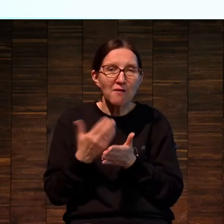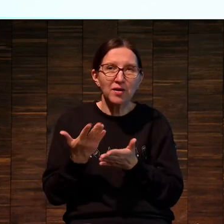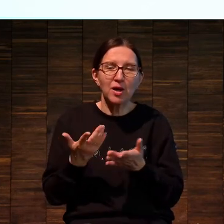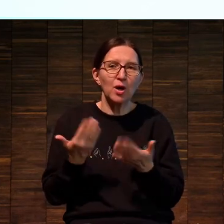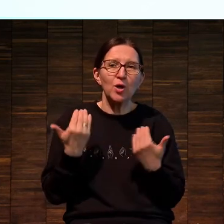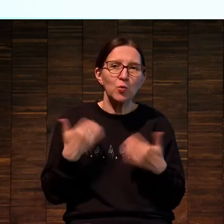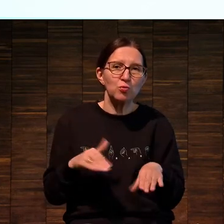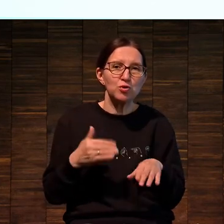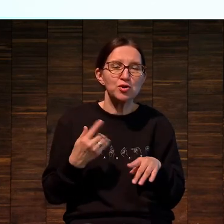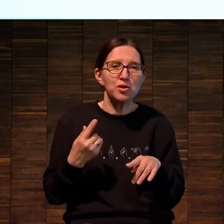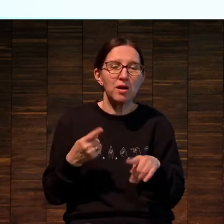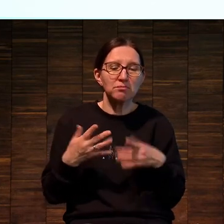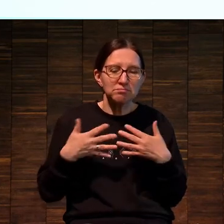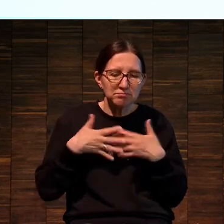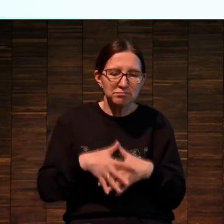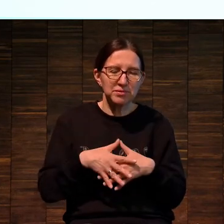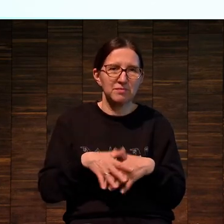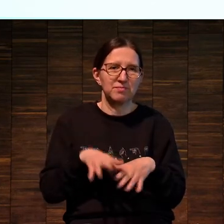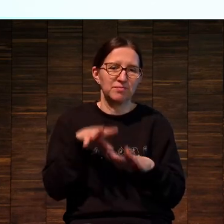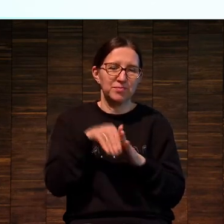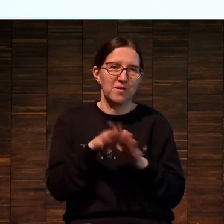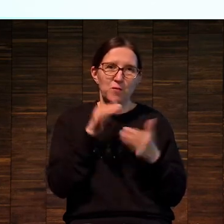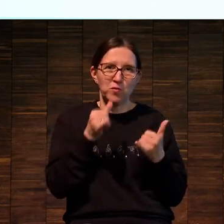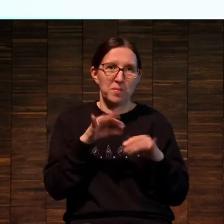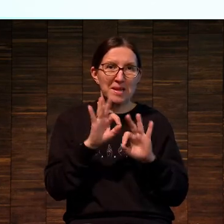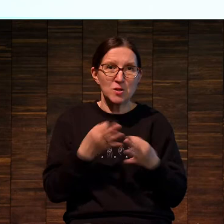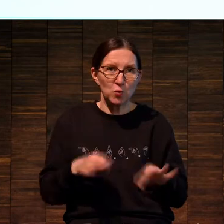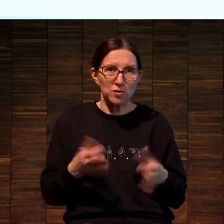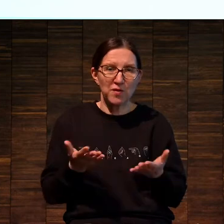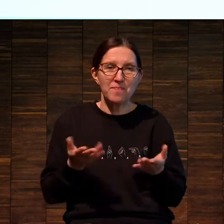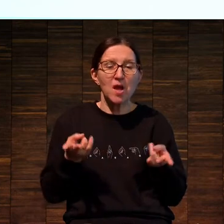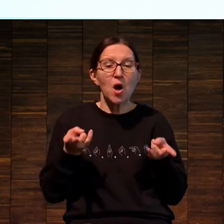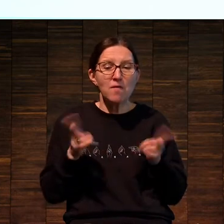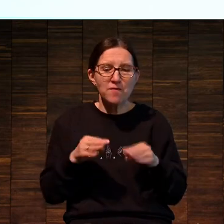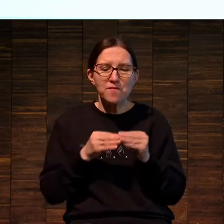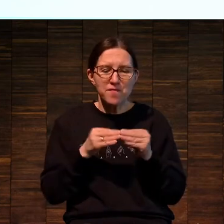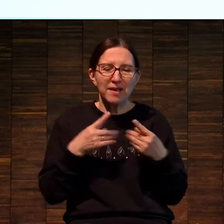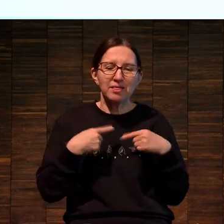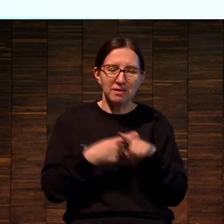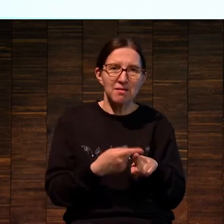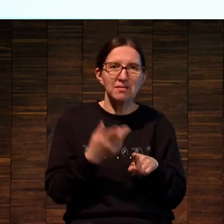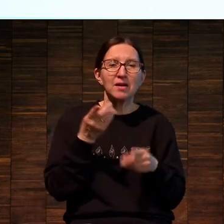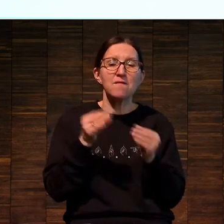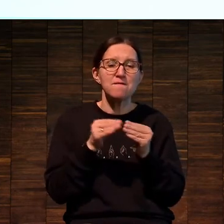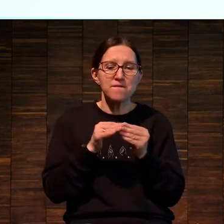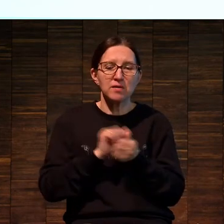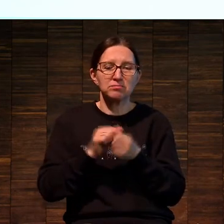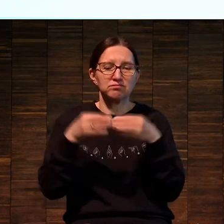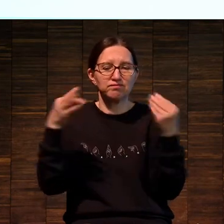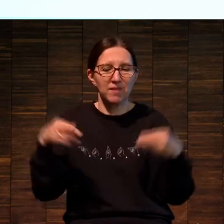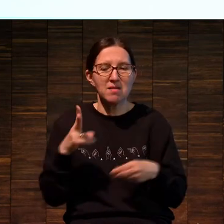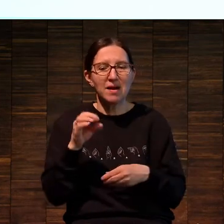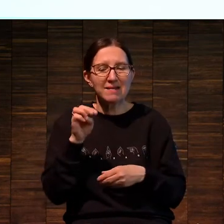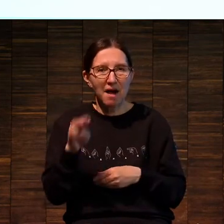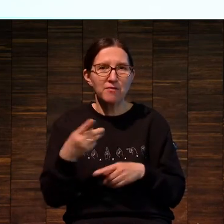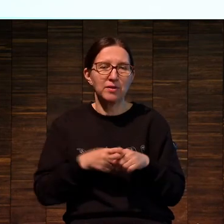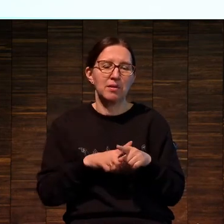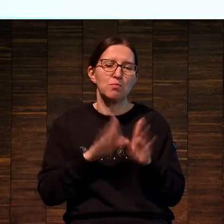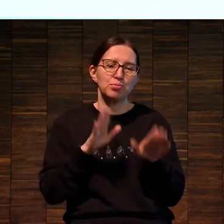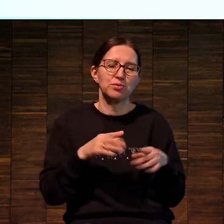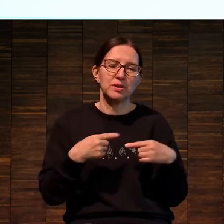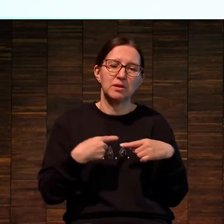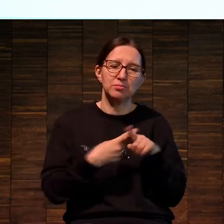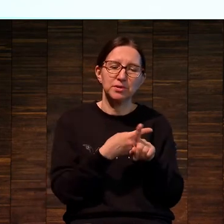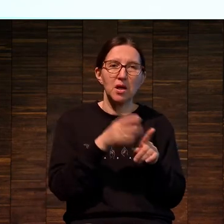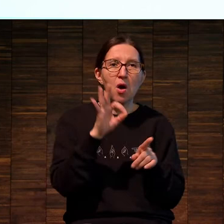инкорпорирована в тело современного искусства. То есть останутся техники, останутся крафты, останется афорт, останется литография,